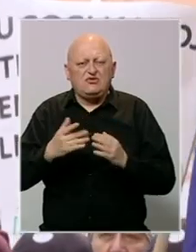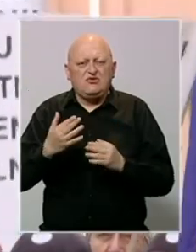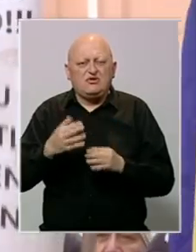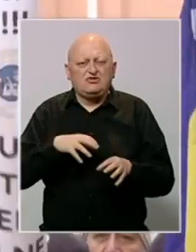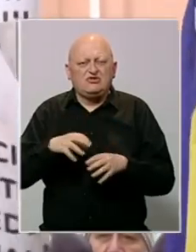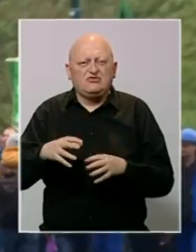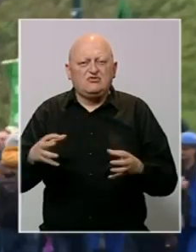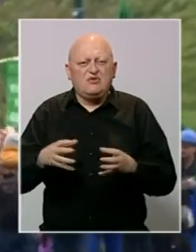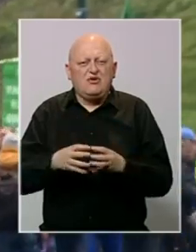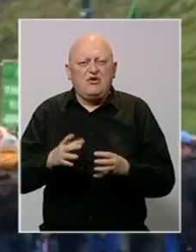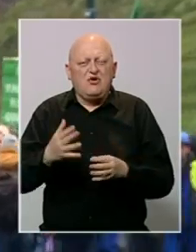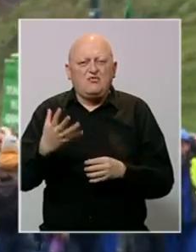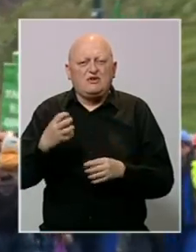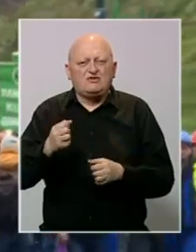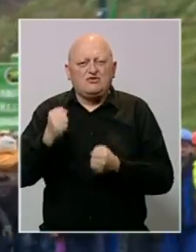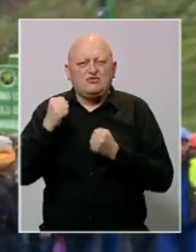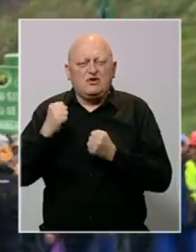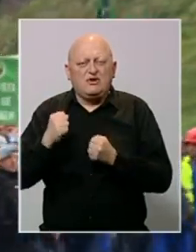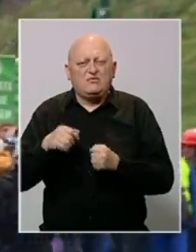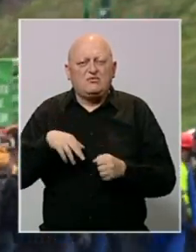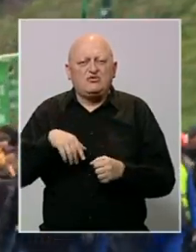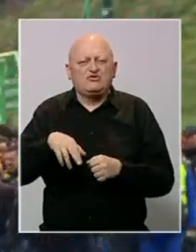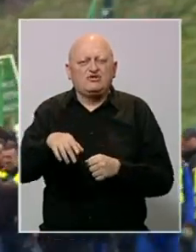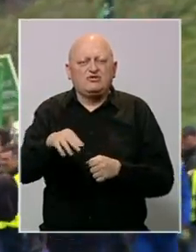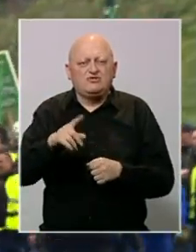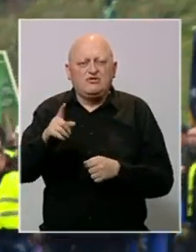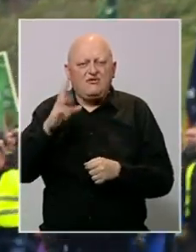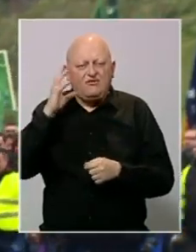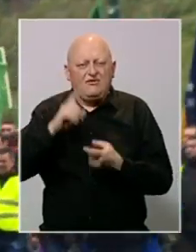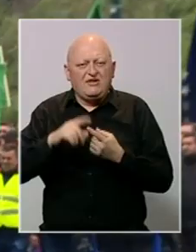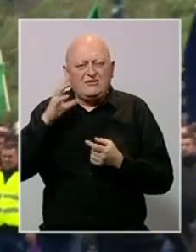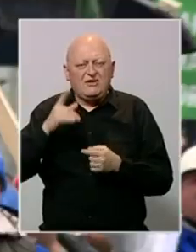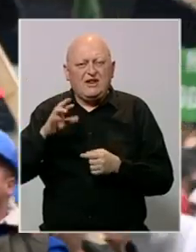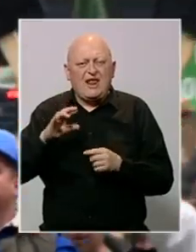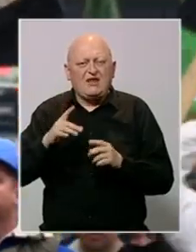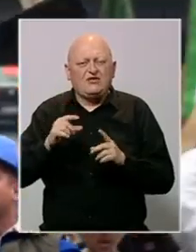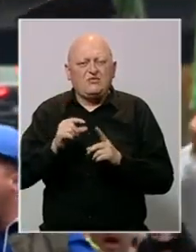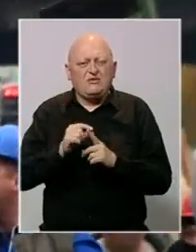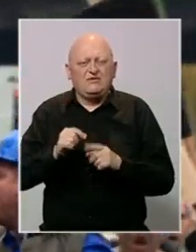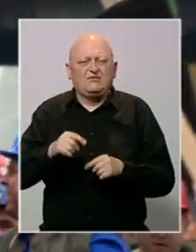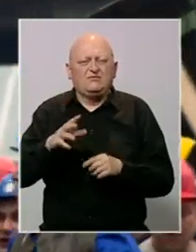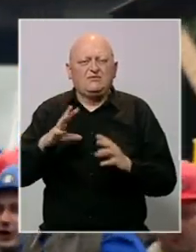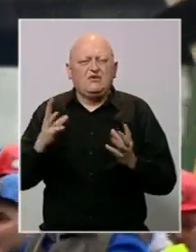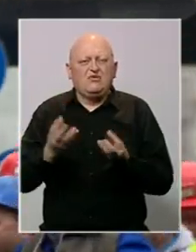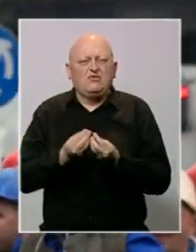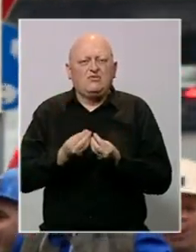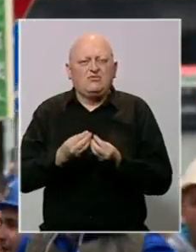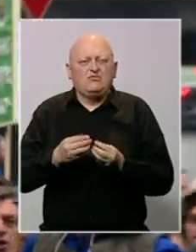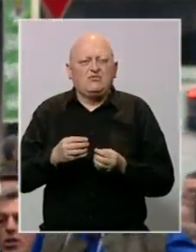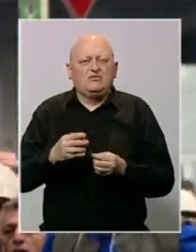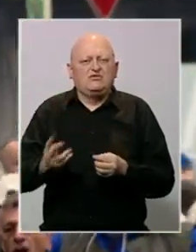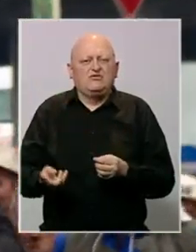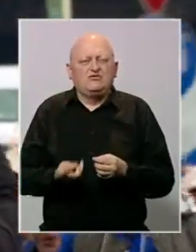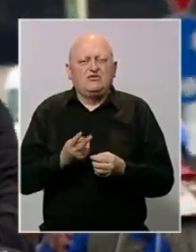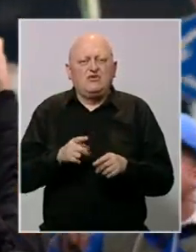nekoliko radničkih skupova. Oko 500 rudara prošeta će do federalne vlade i elektroprivrede. Okupljaju se pod sloganom